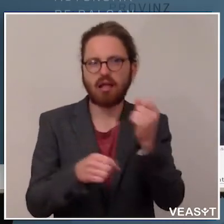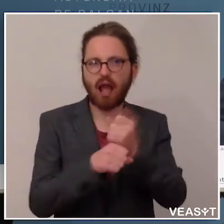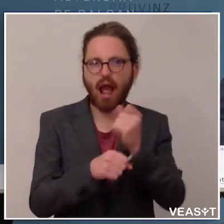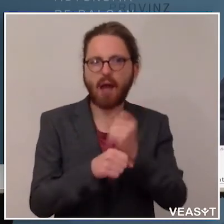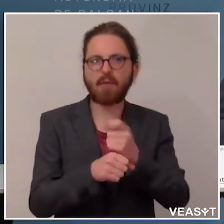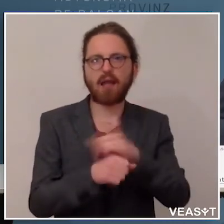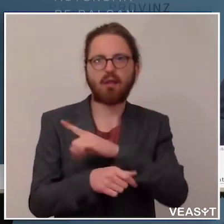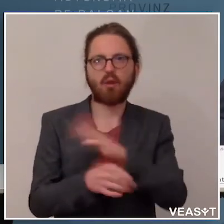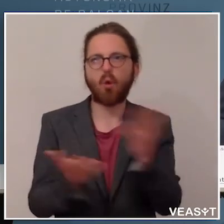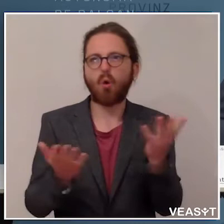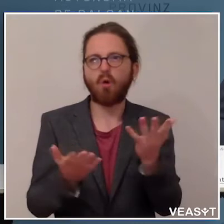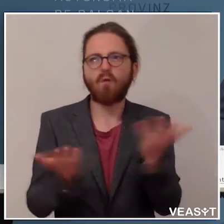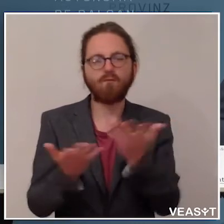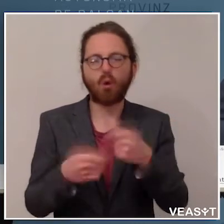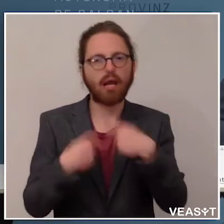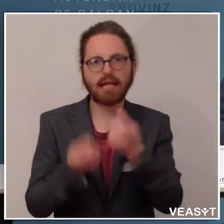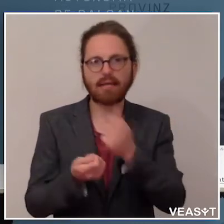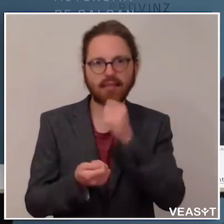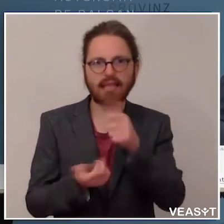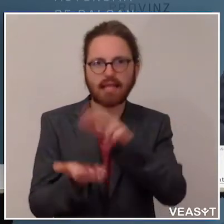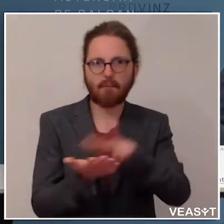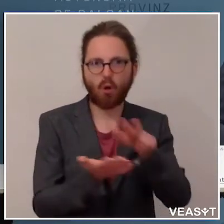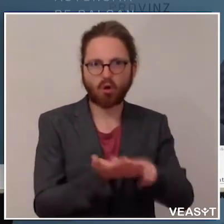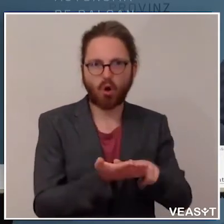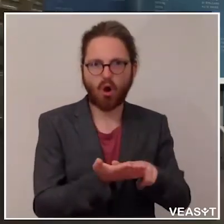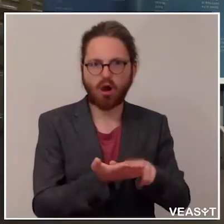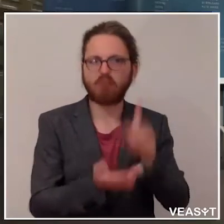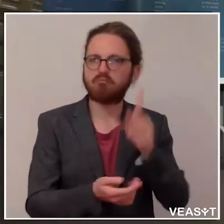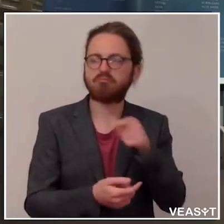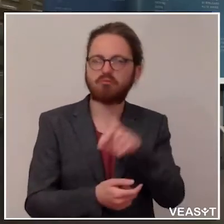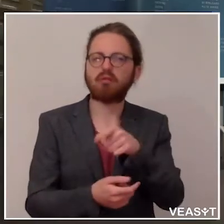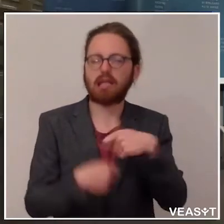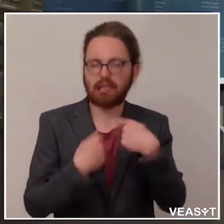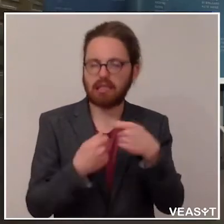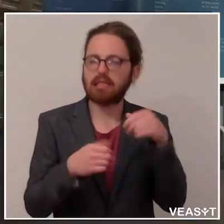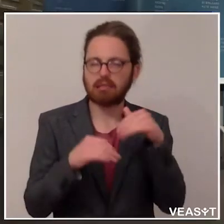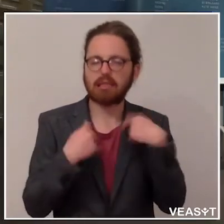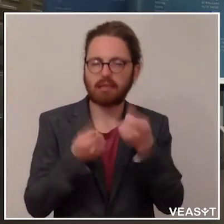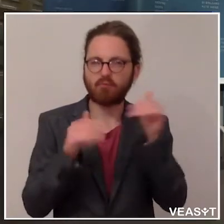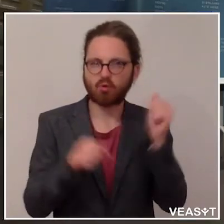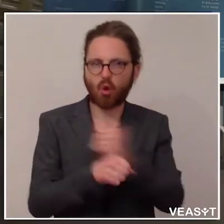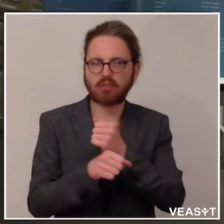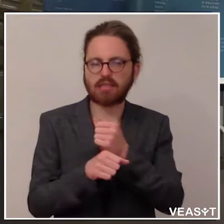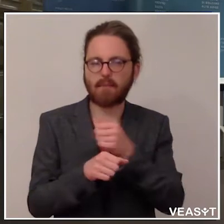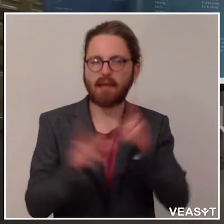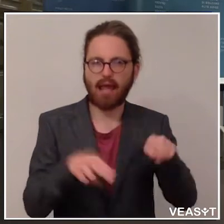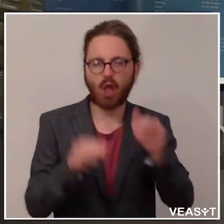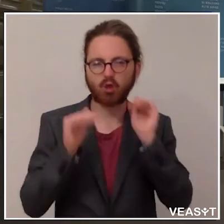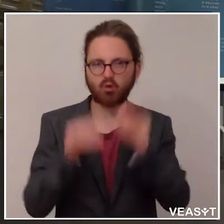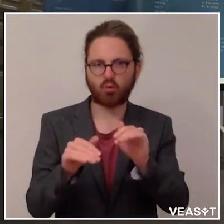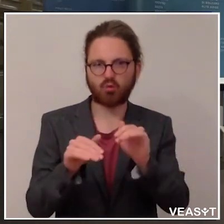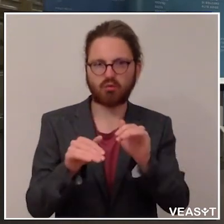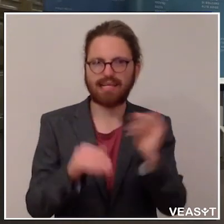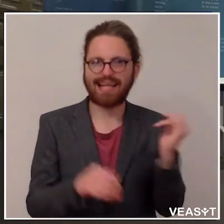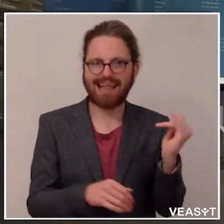ohne dass es überhaupt Protokolle gibt, die von E-Nail mit unterzeichnet worden sind und trotzdem gibt es den Rechtsschutz von E-Nail. Und somit sind wir